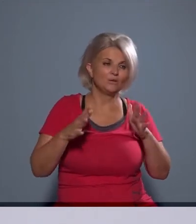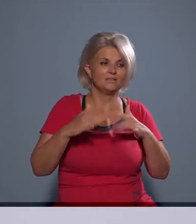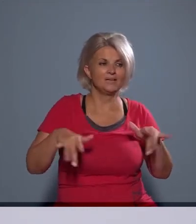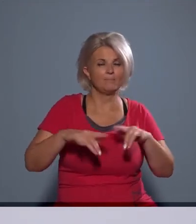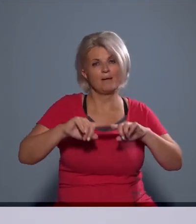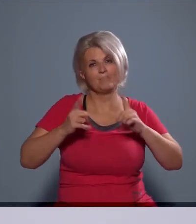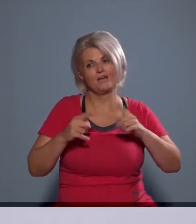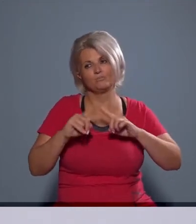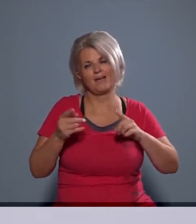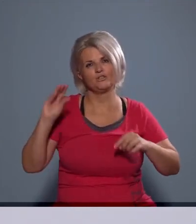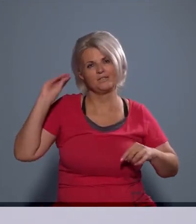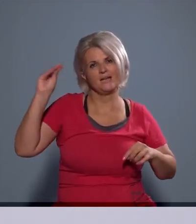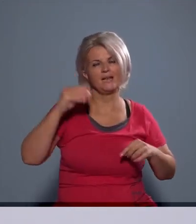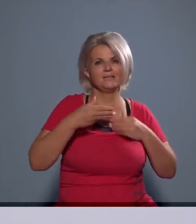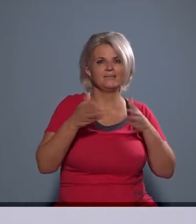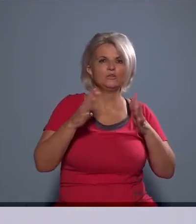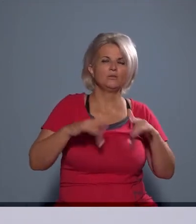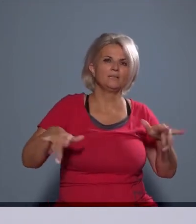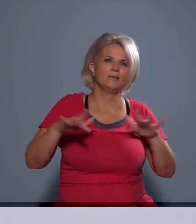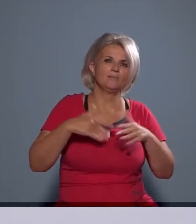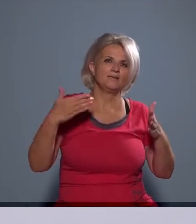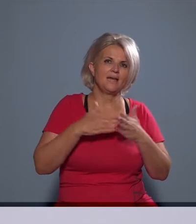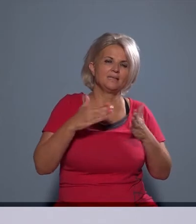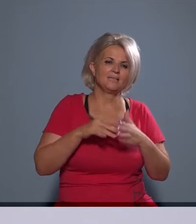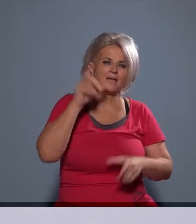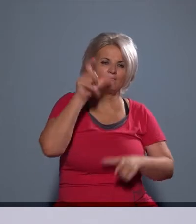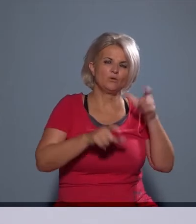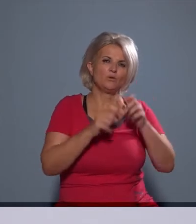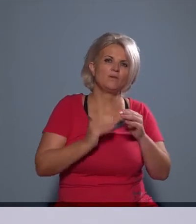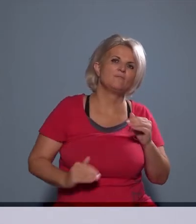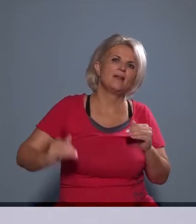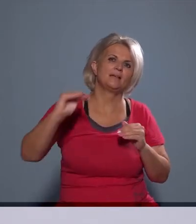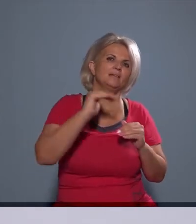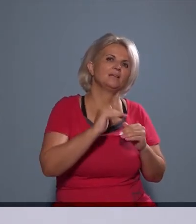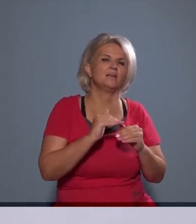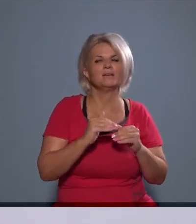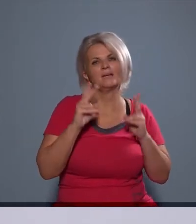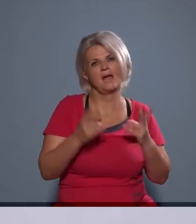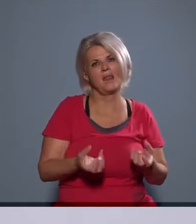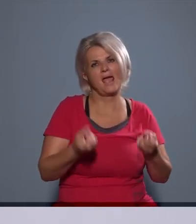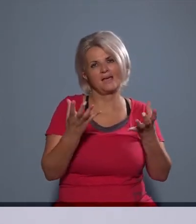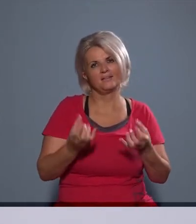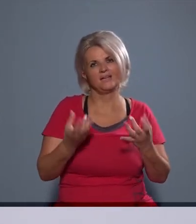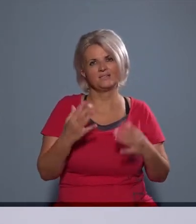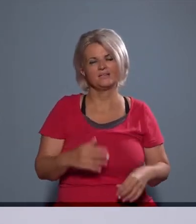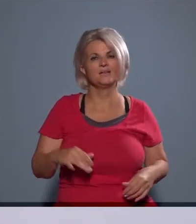nyitott térben mást jelent, nyitott térben az ezer fő feletti ilyen rendezvényeket kell engedélyeztetni.